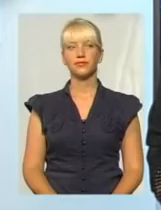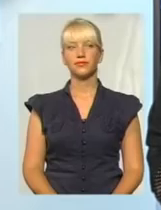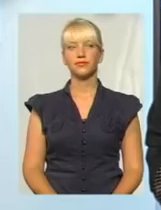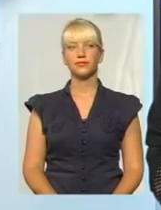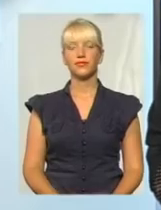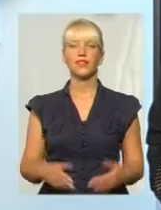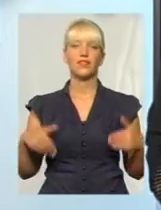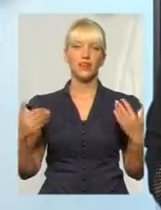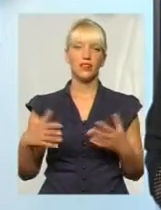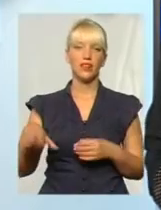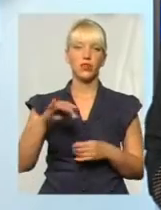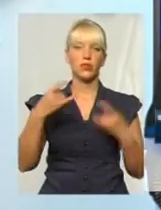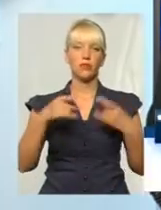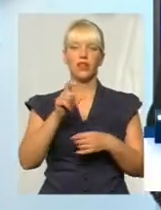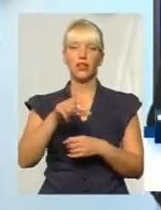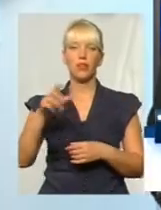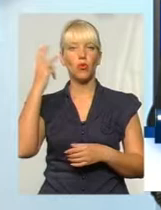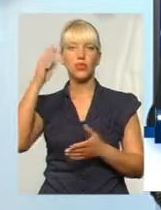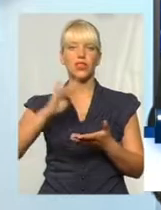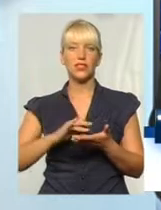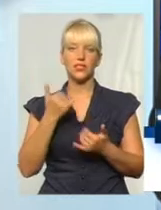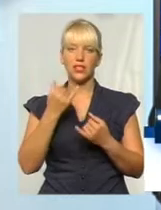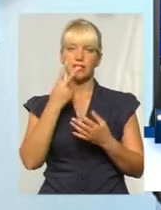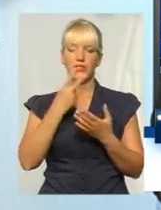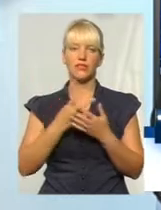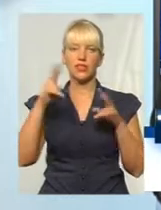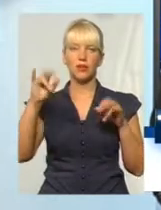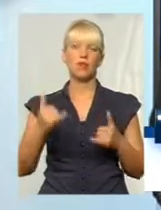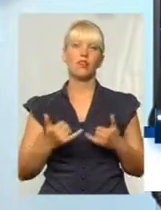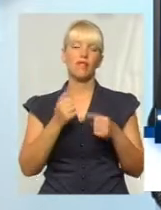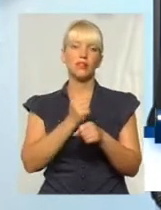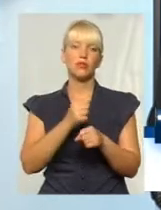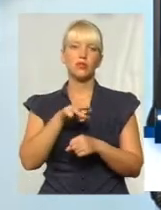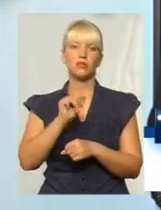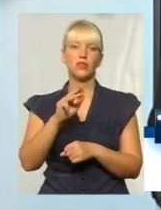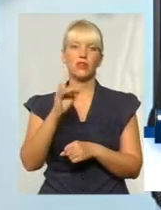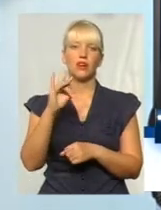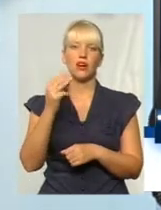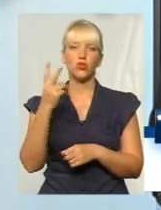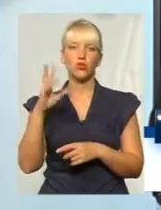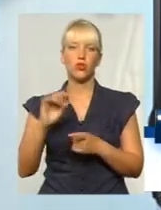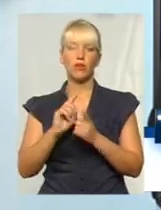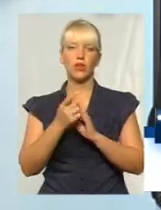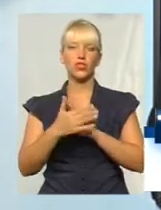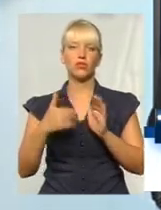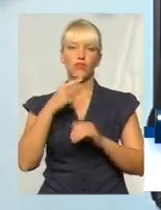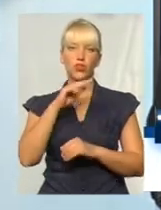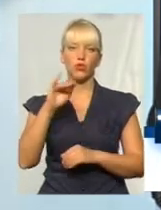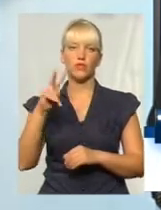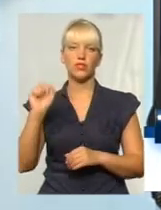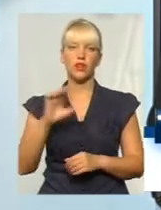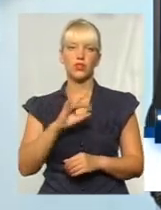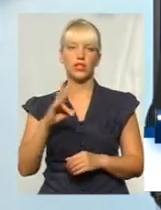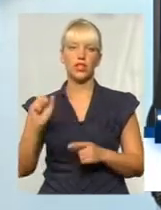Мої вітання усім телеглядачам Поділяцентр. В ефірі тема. Сьогодні для вас у студії працює я, Юна Мітрашко, сурдопереклад Оксана Фіновська.